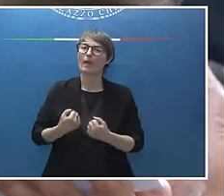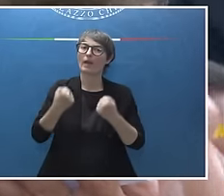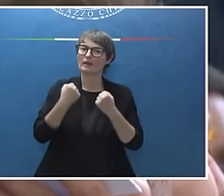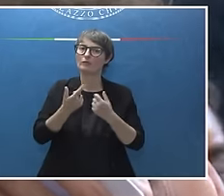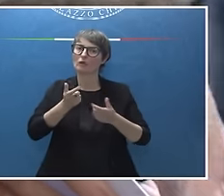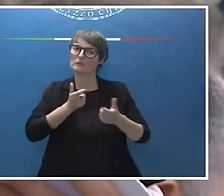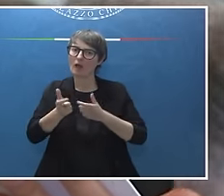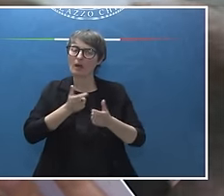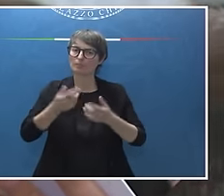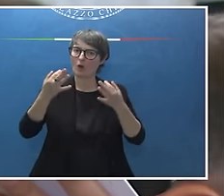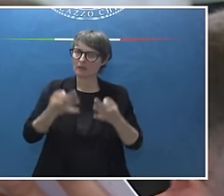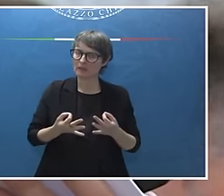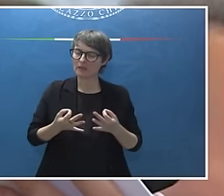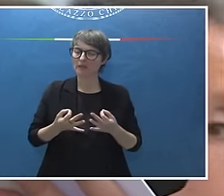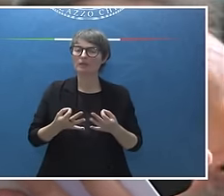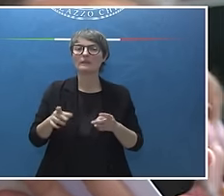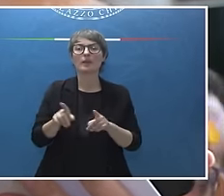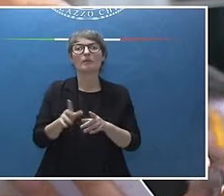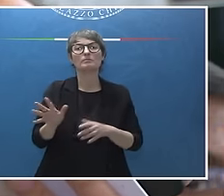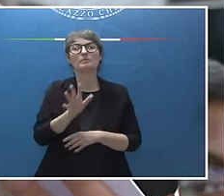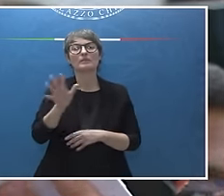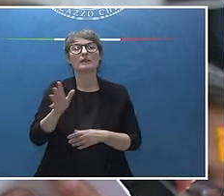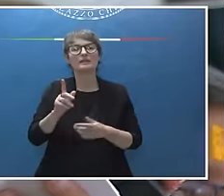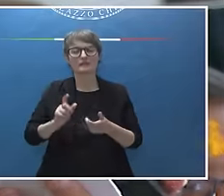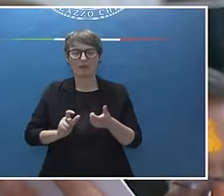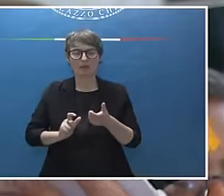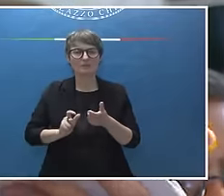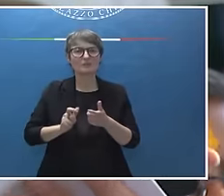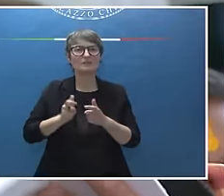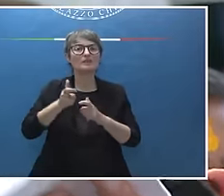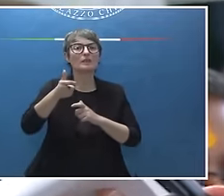lo sviluppo di un idrojet.